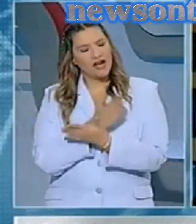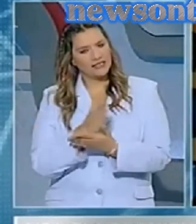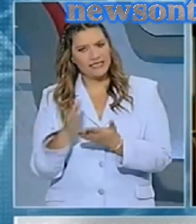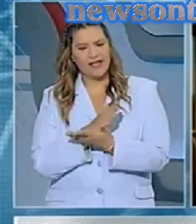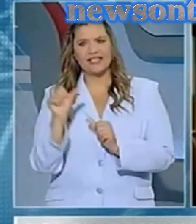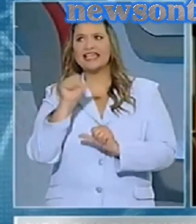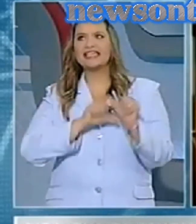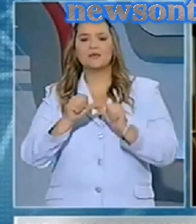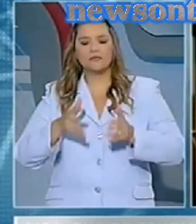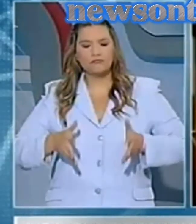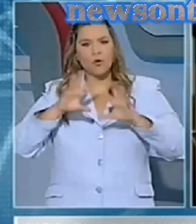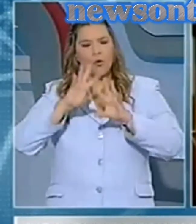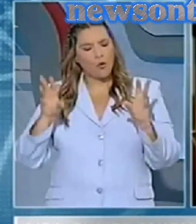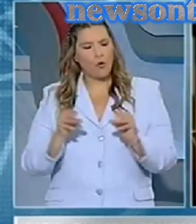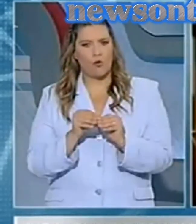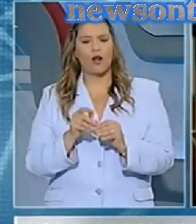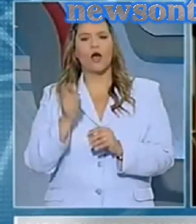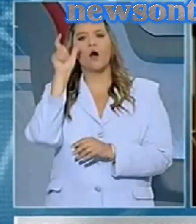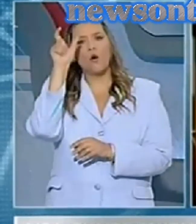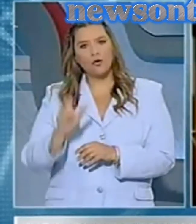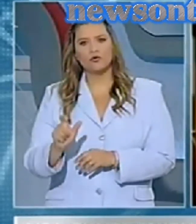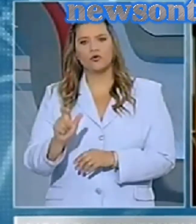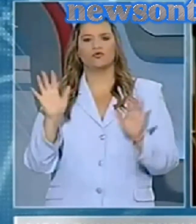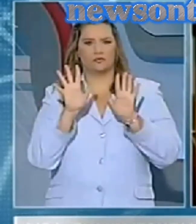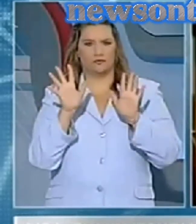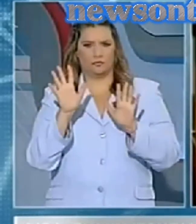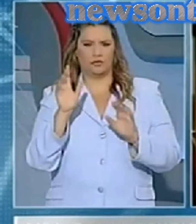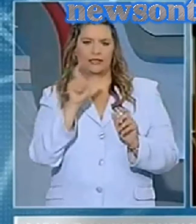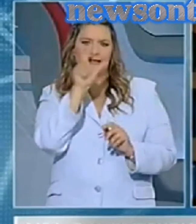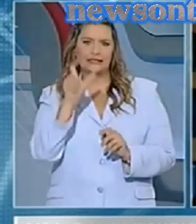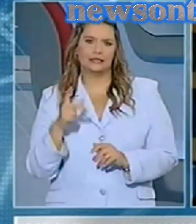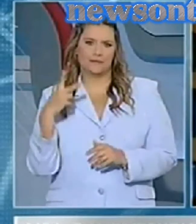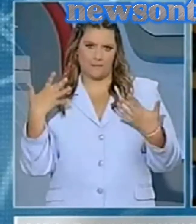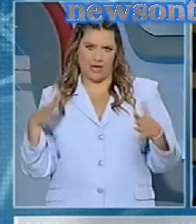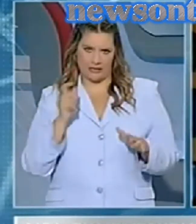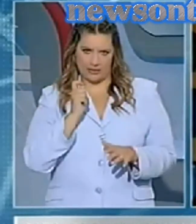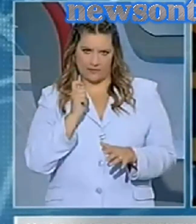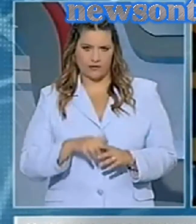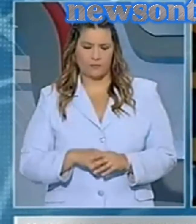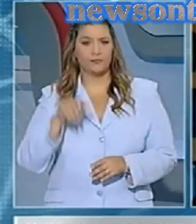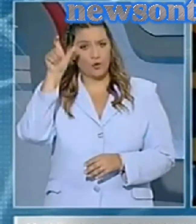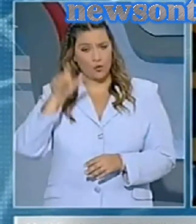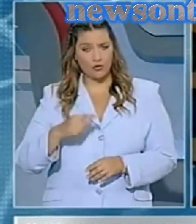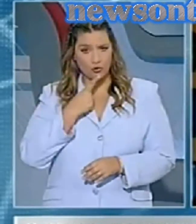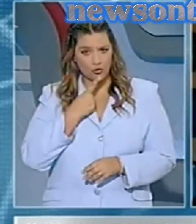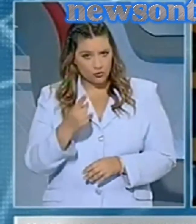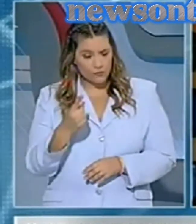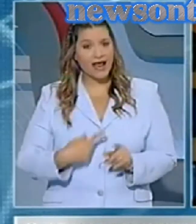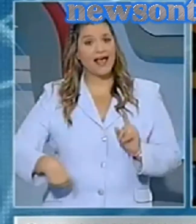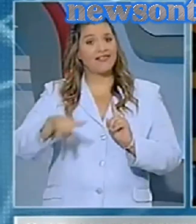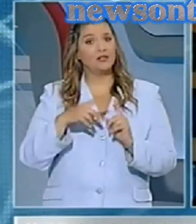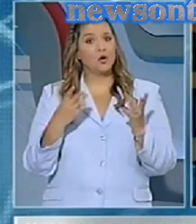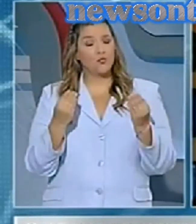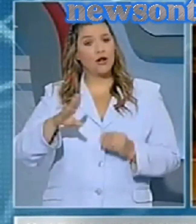Πρόεδρος με νέα συνέντευξη που παραχώρησε στο Ιταλικό πρακτοριό. Ταυτόχρονα ο Μπασάρα Λάσαντ χαρακτήρισε θετική την προσέγγιση μεταξύ